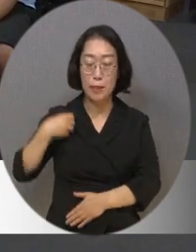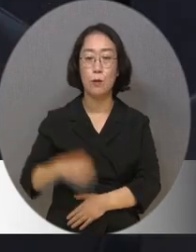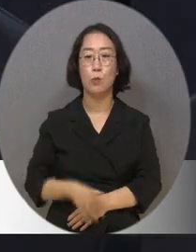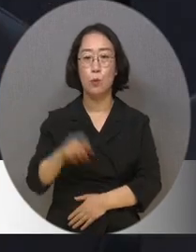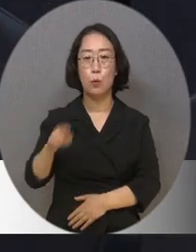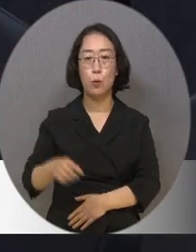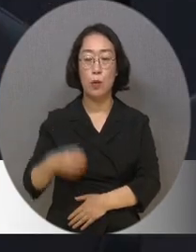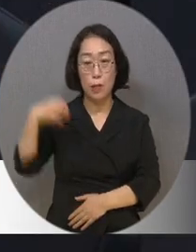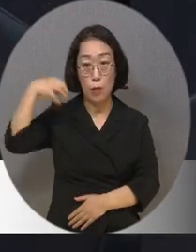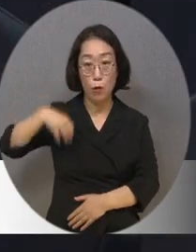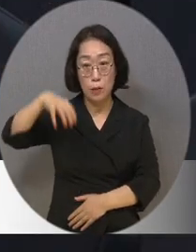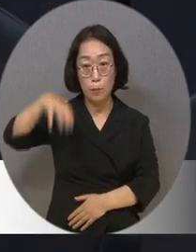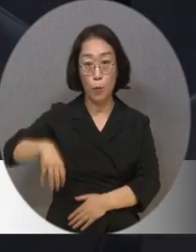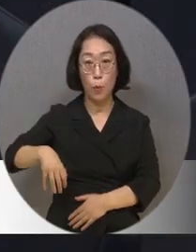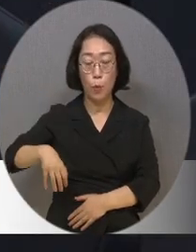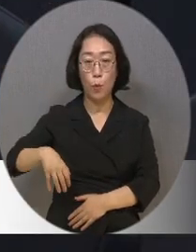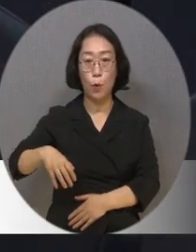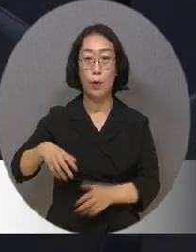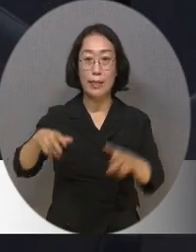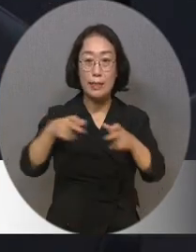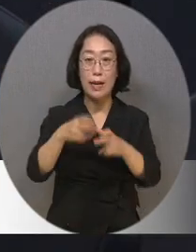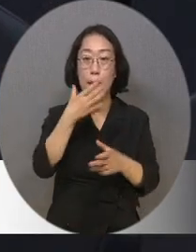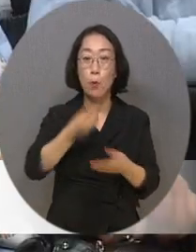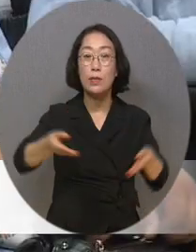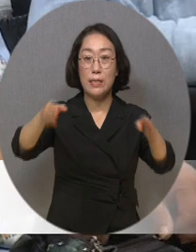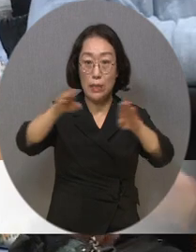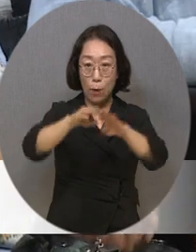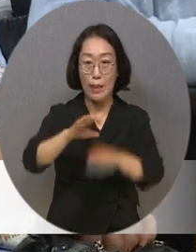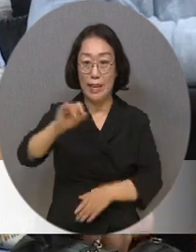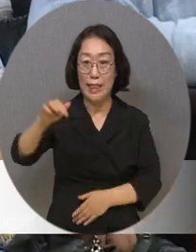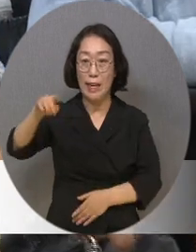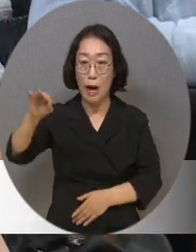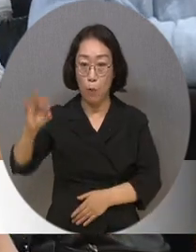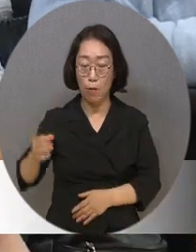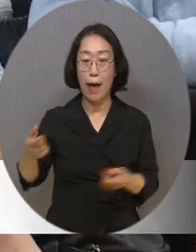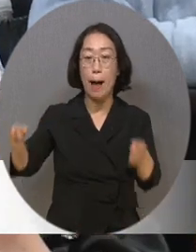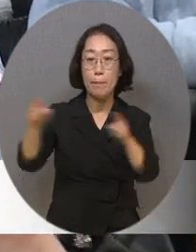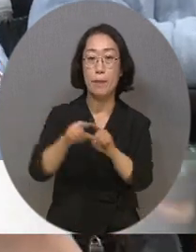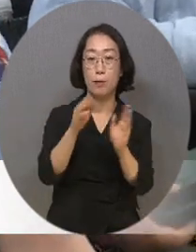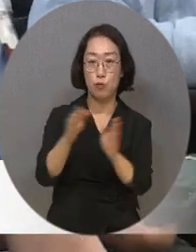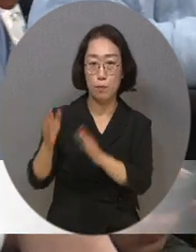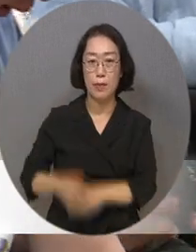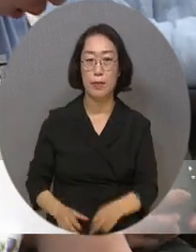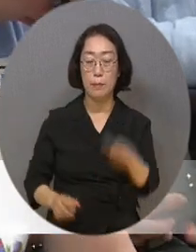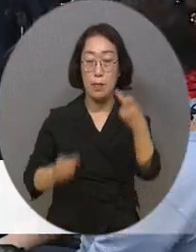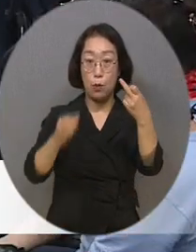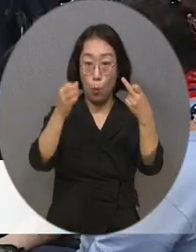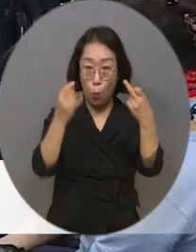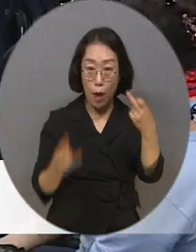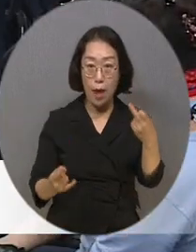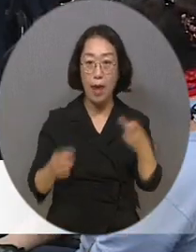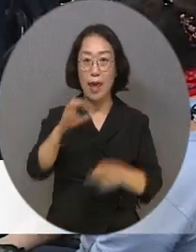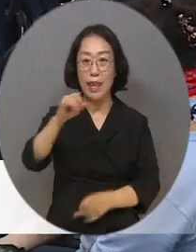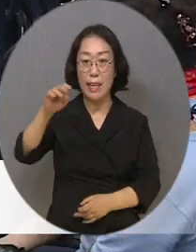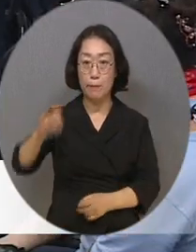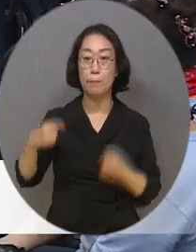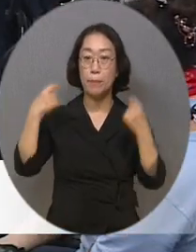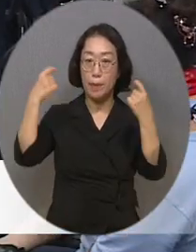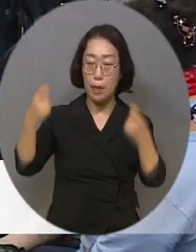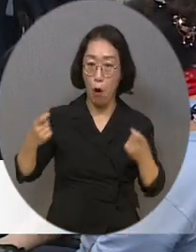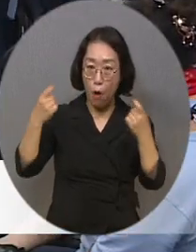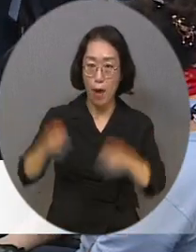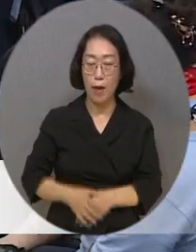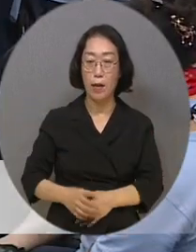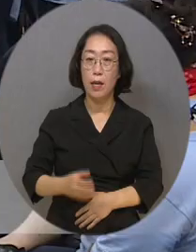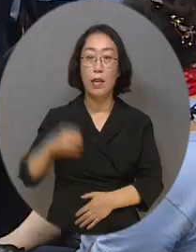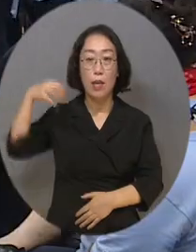영등포장애인복지관과 장애인거주시설 인강원이 공동 주최하는 제12회 이음여행이 영등포 하이소 뉴스